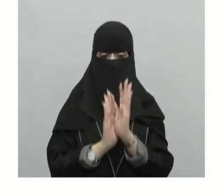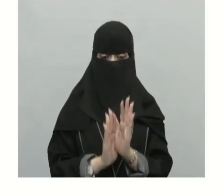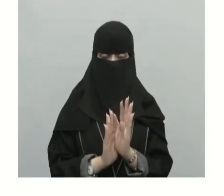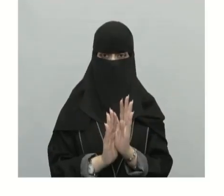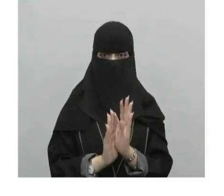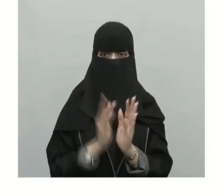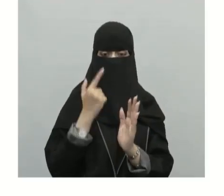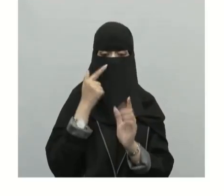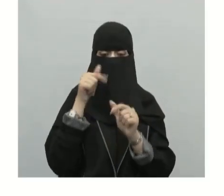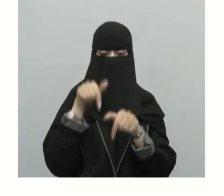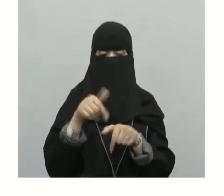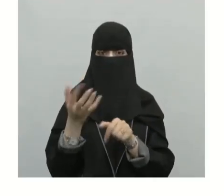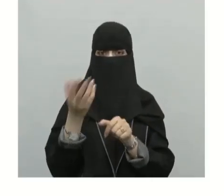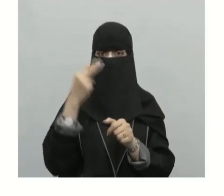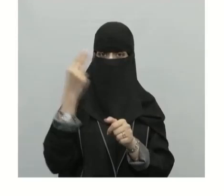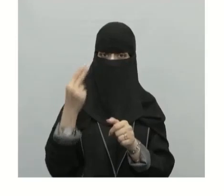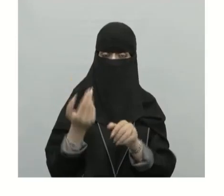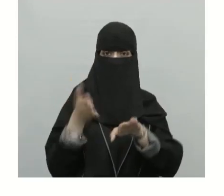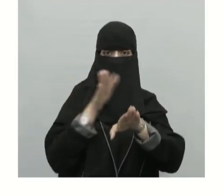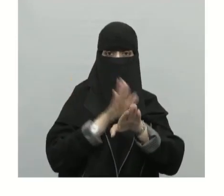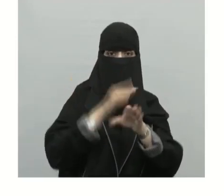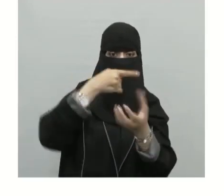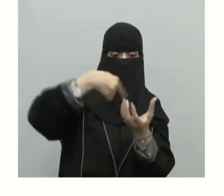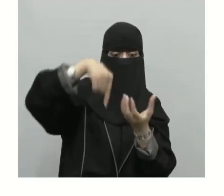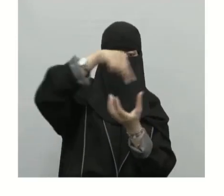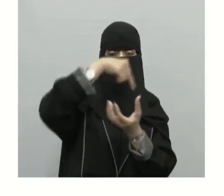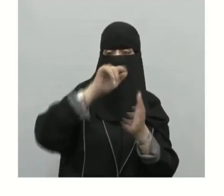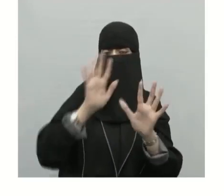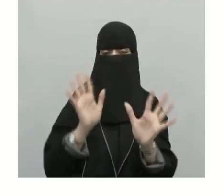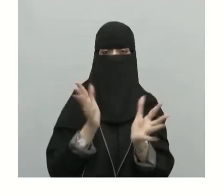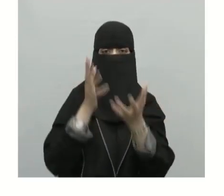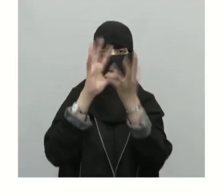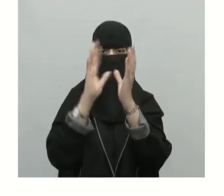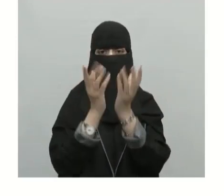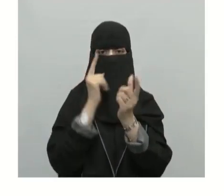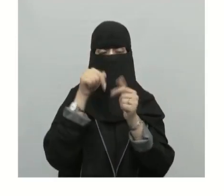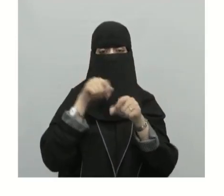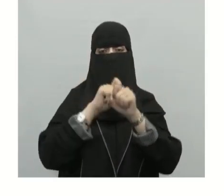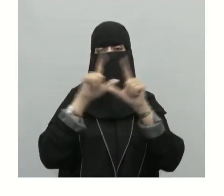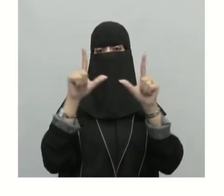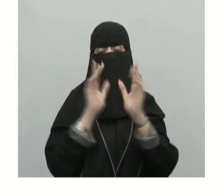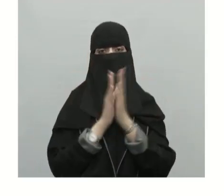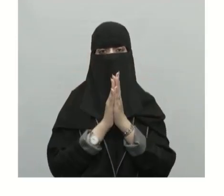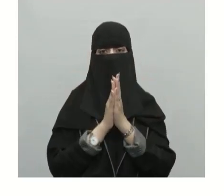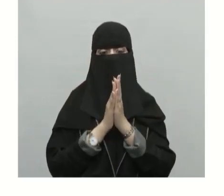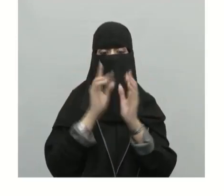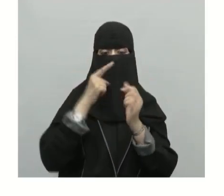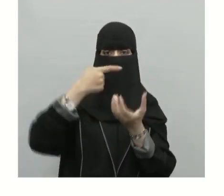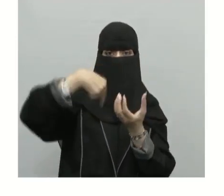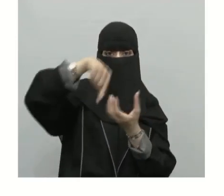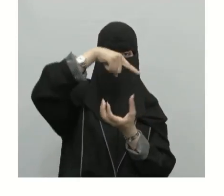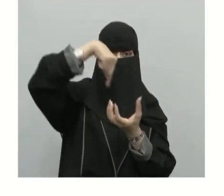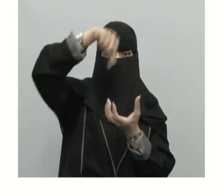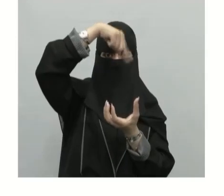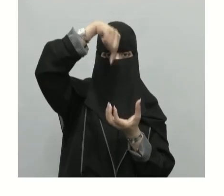على عرض الكرة الأرضية أو أي مجسم ترسم عليه هذه الدوائر أي لا تأتي بالطول مقارنة